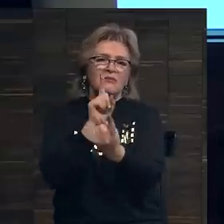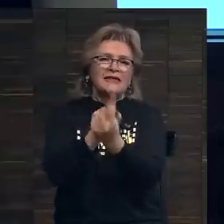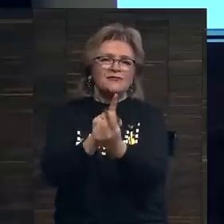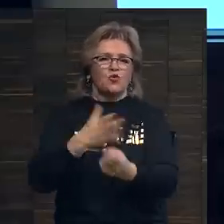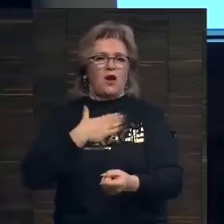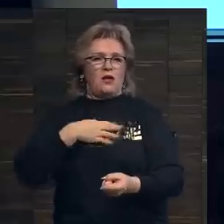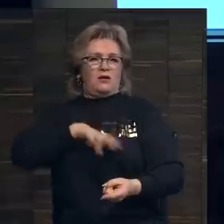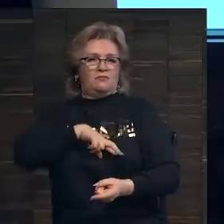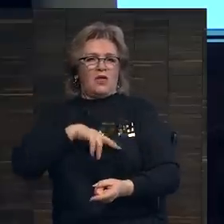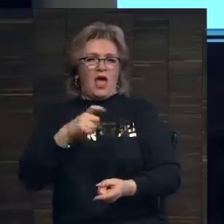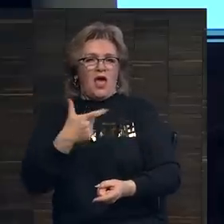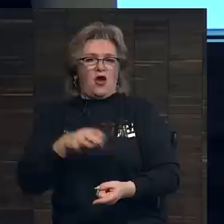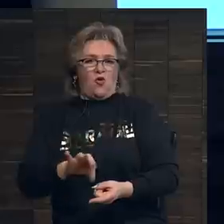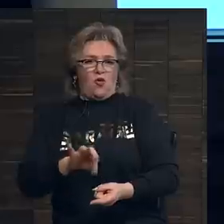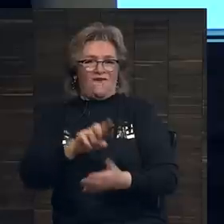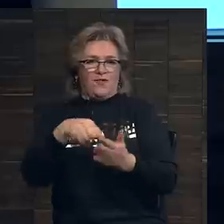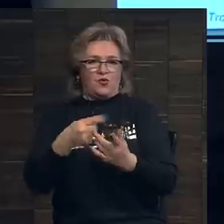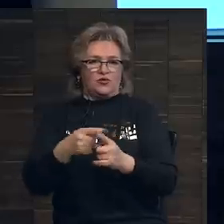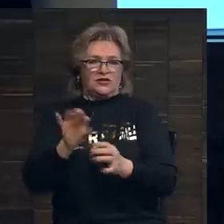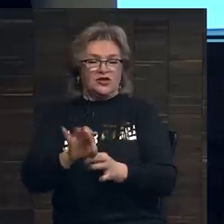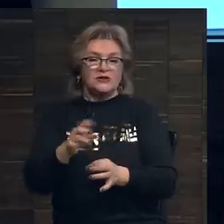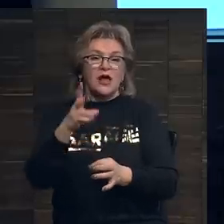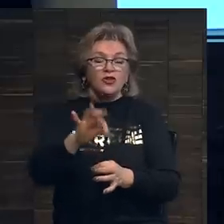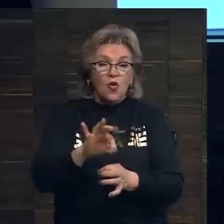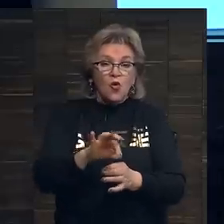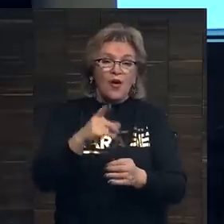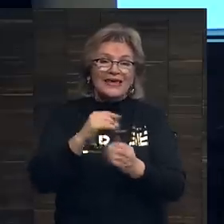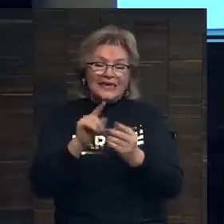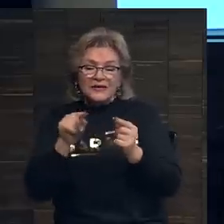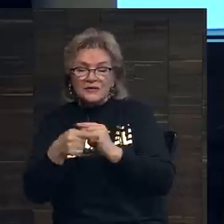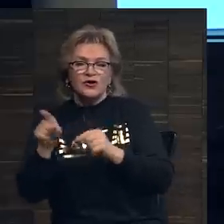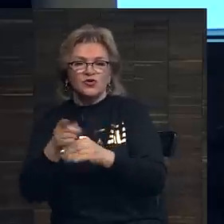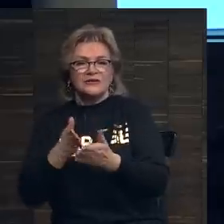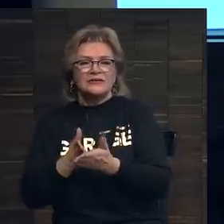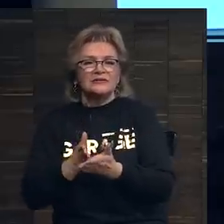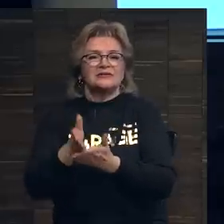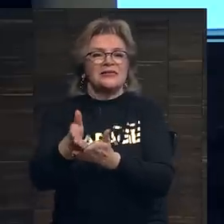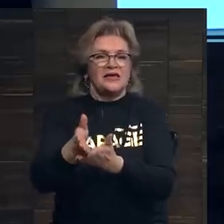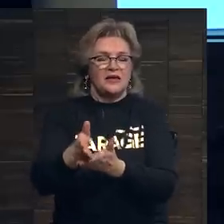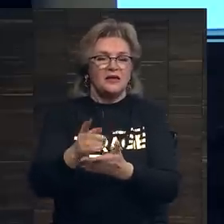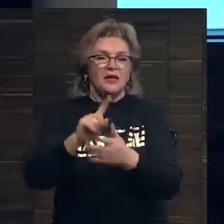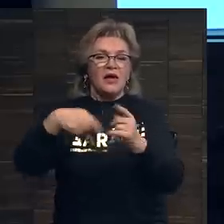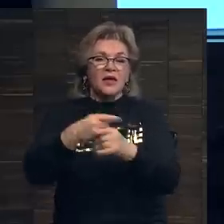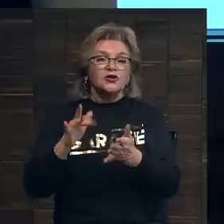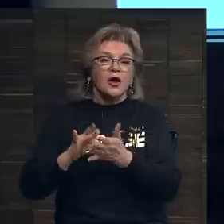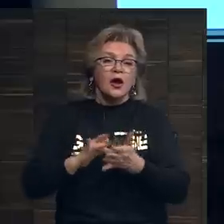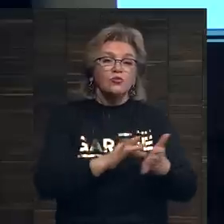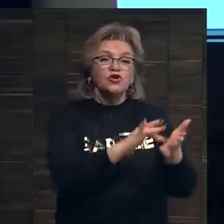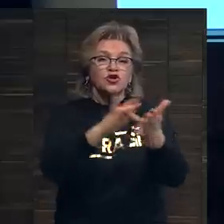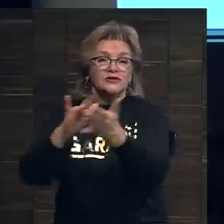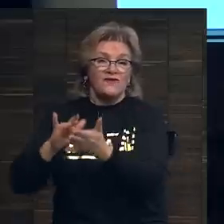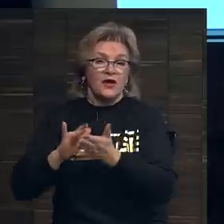эго, но очень часто за этим кроется и стратегия. Далее, путешествия.